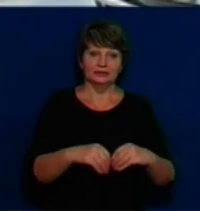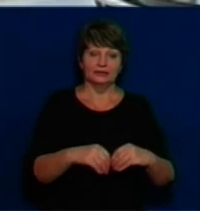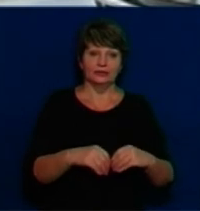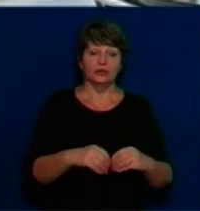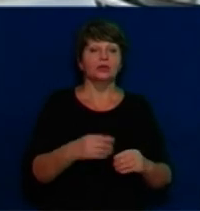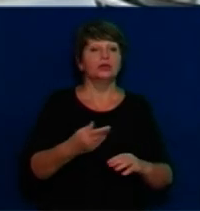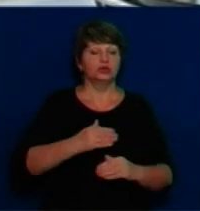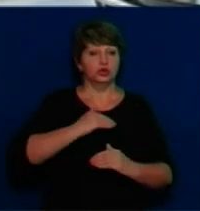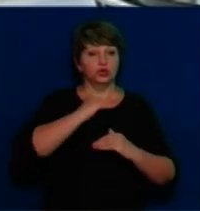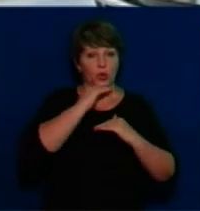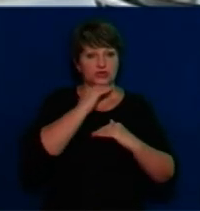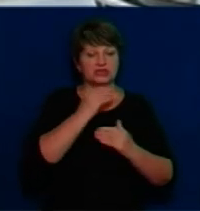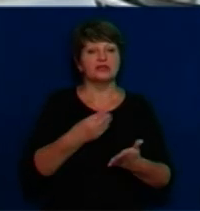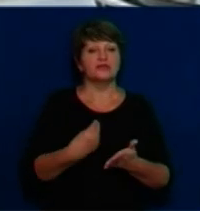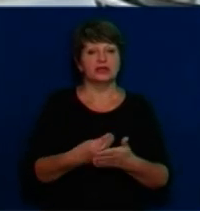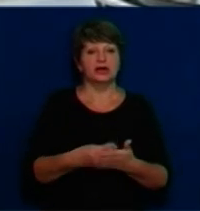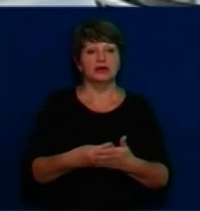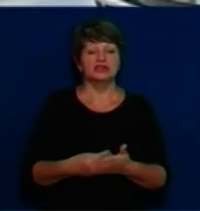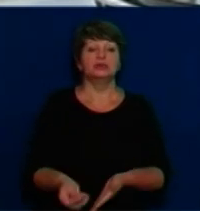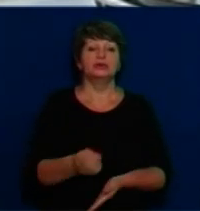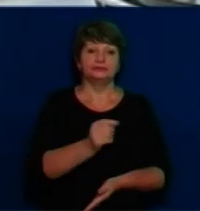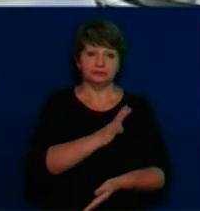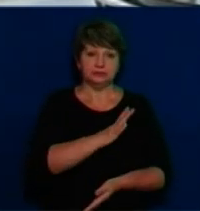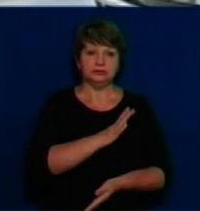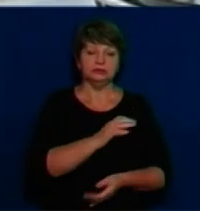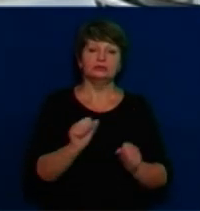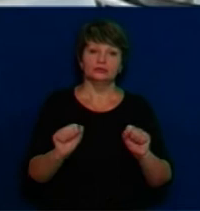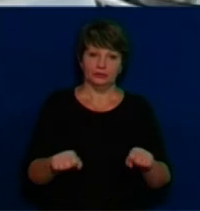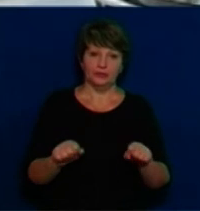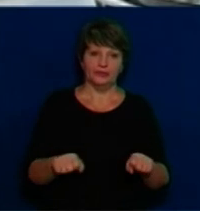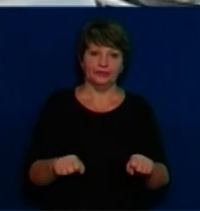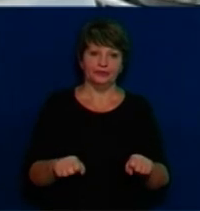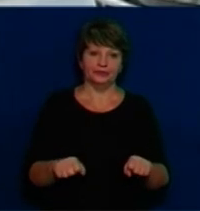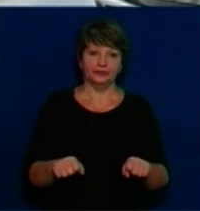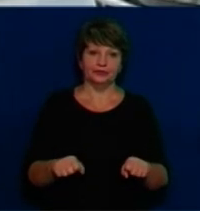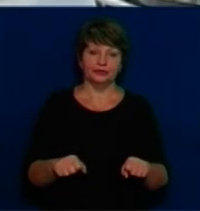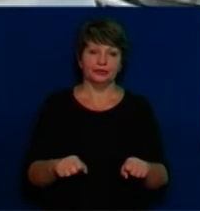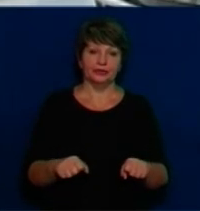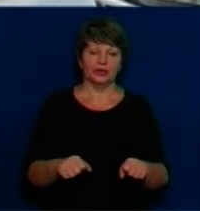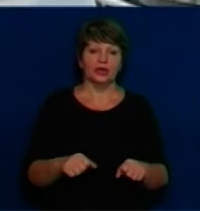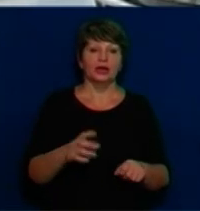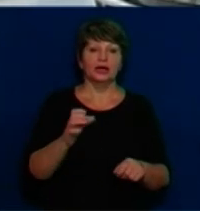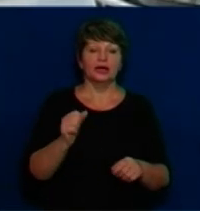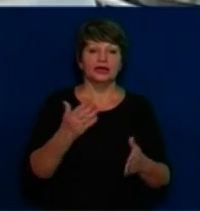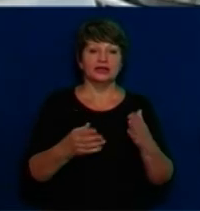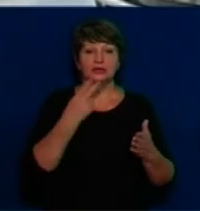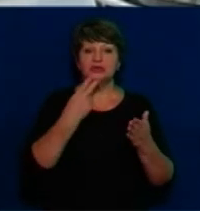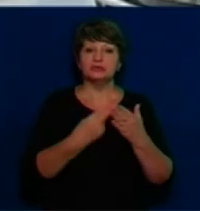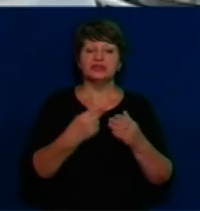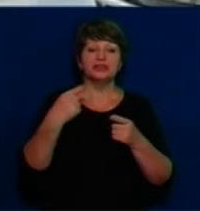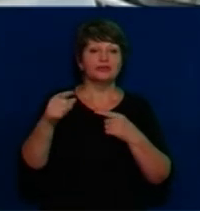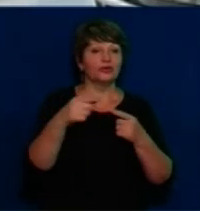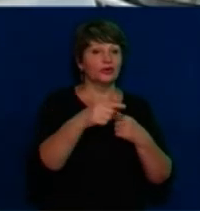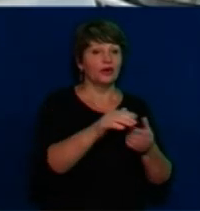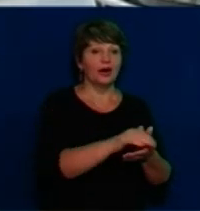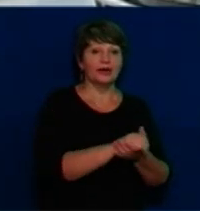фінансово спроможними, досить багатими. фоні аналогічних громад, особливо в Чигиринському районі.